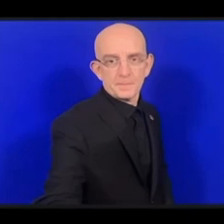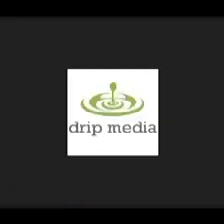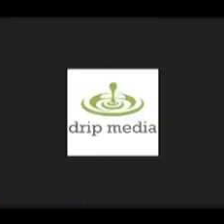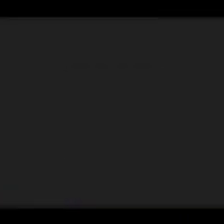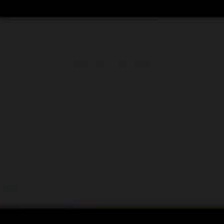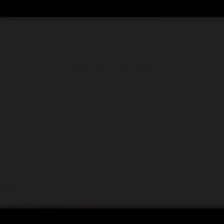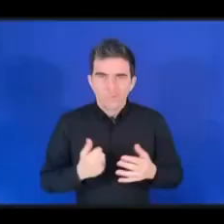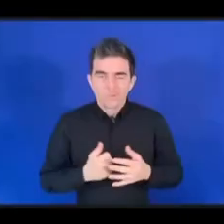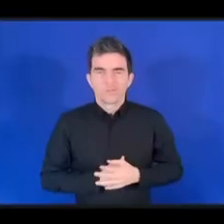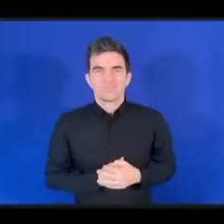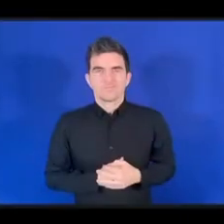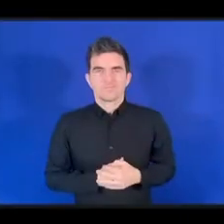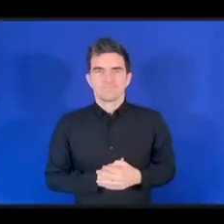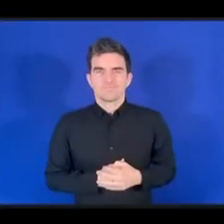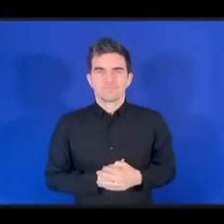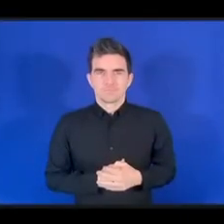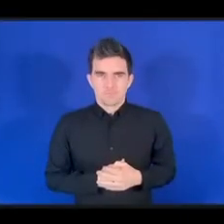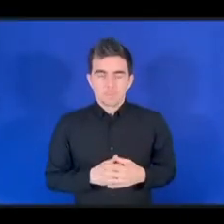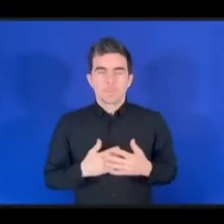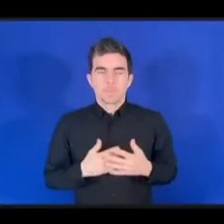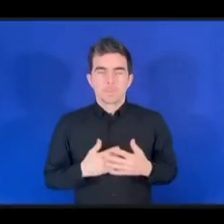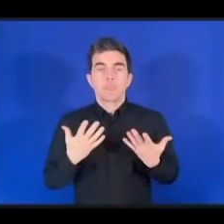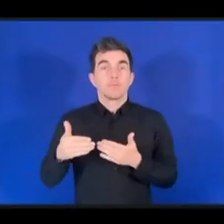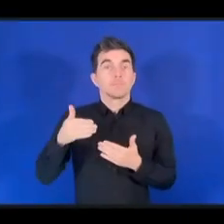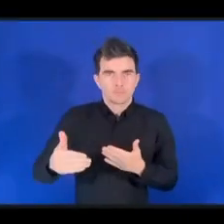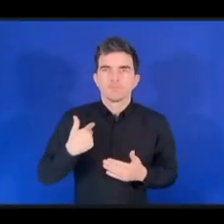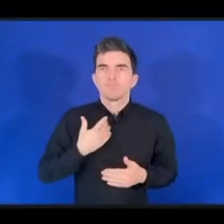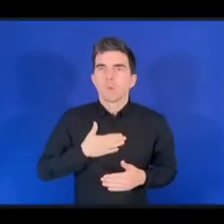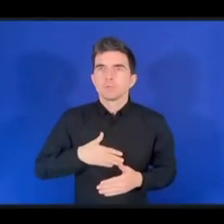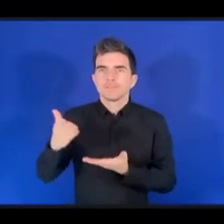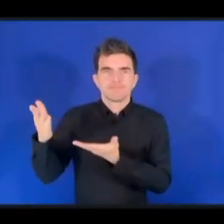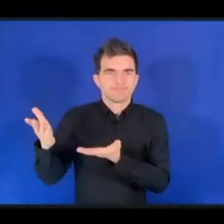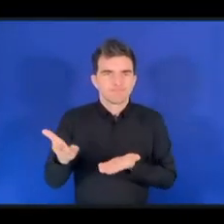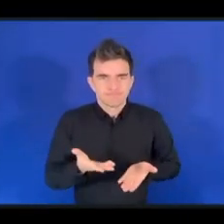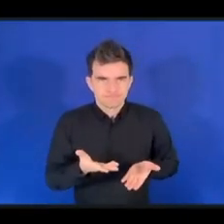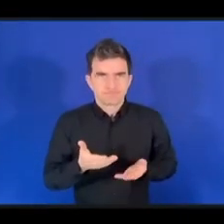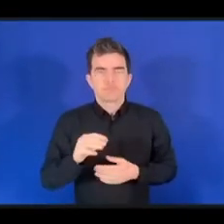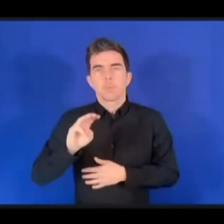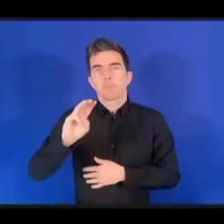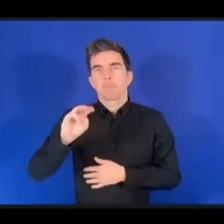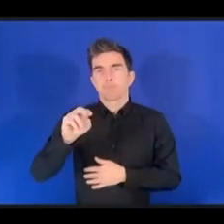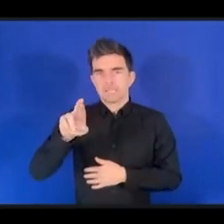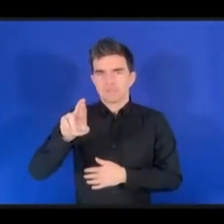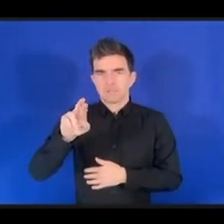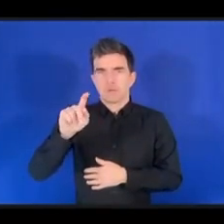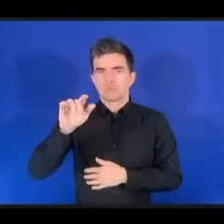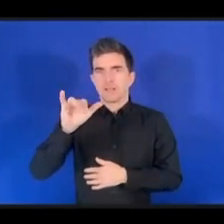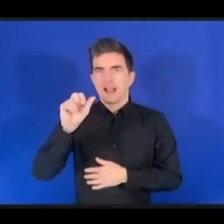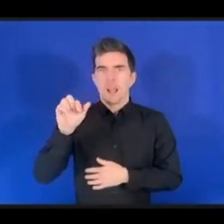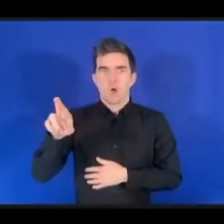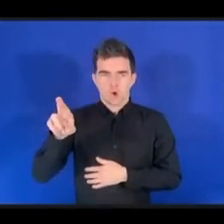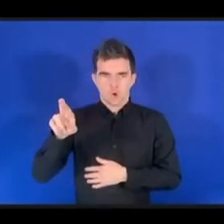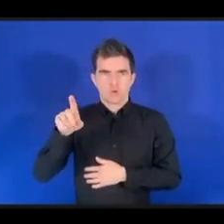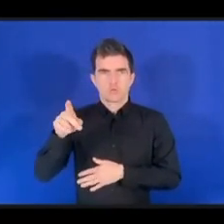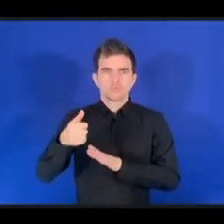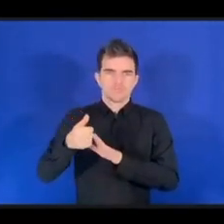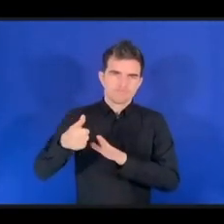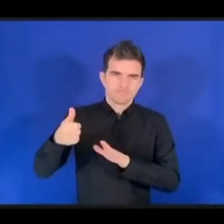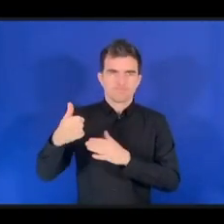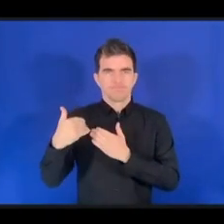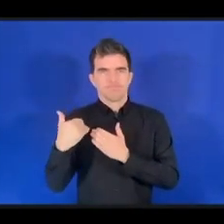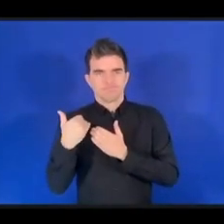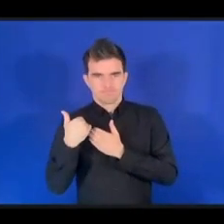А теперь я хочу пригласить на сцену господина Родни Тейлора, который является генеральным секретарем Карибского